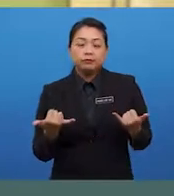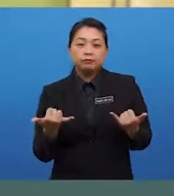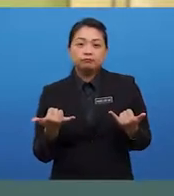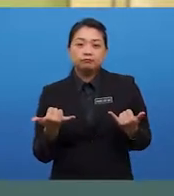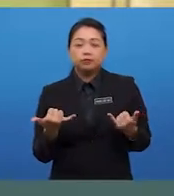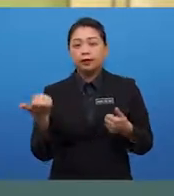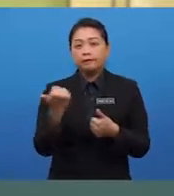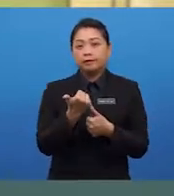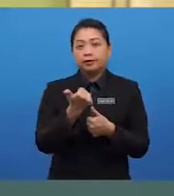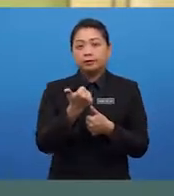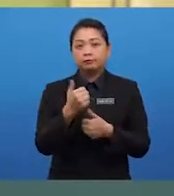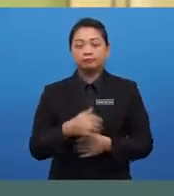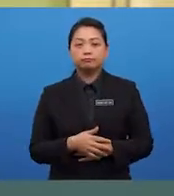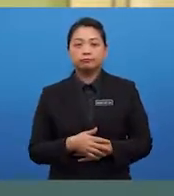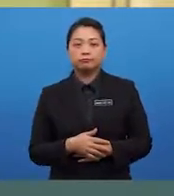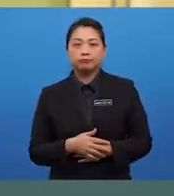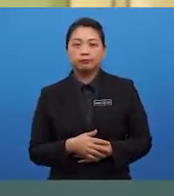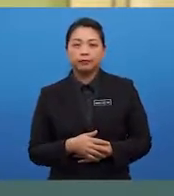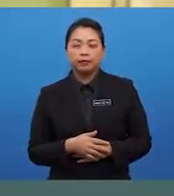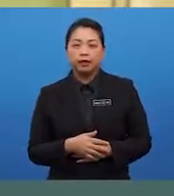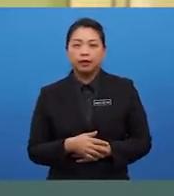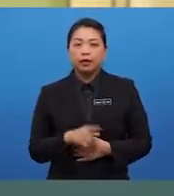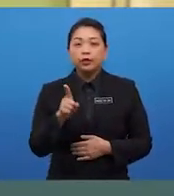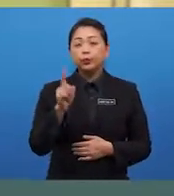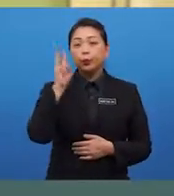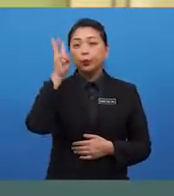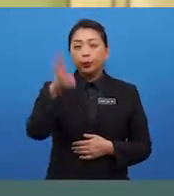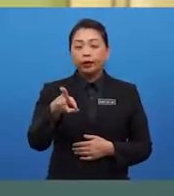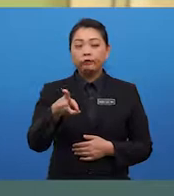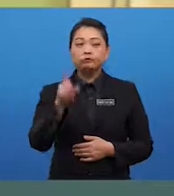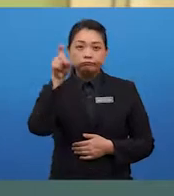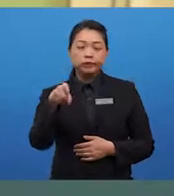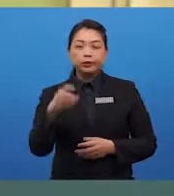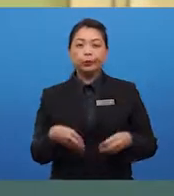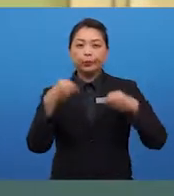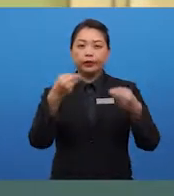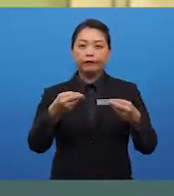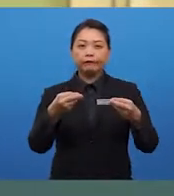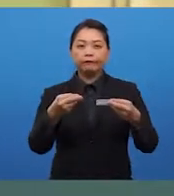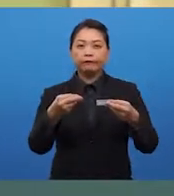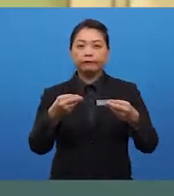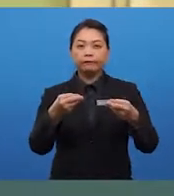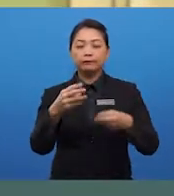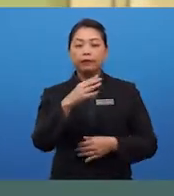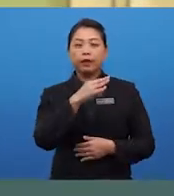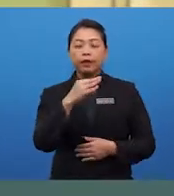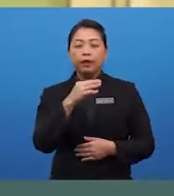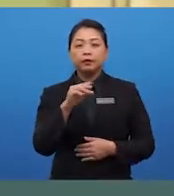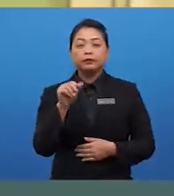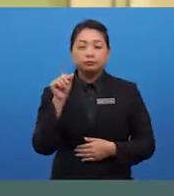Perbicaraan perlu menggunakan bahasa kisah